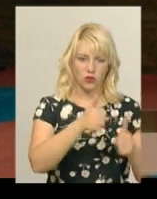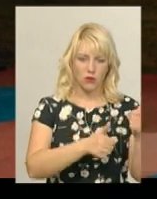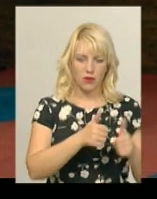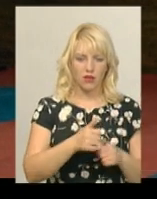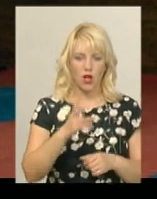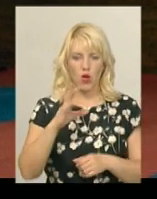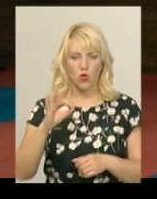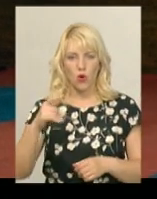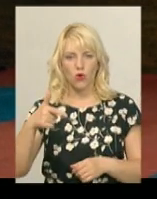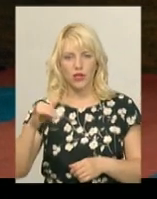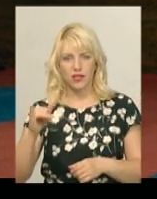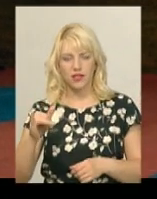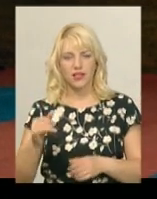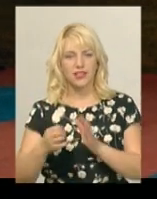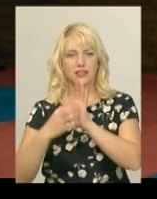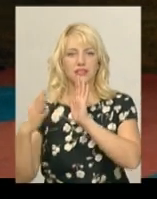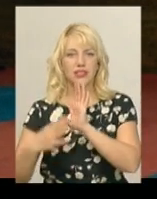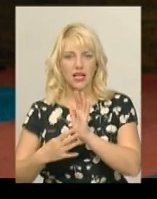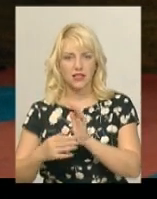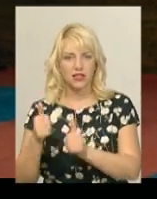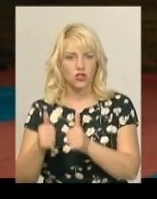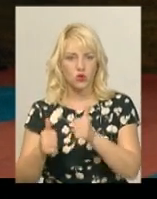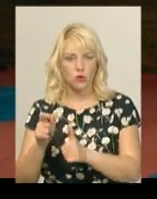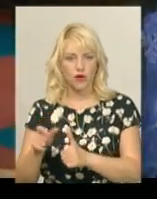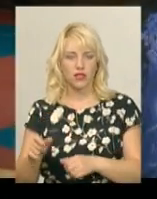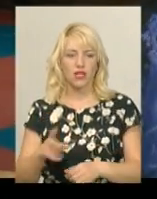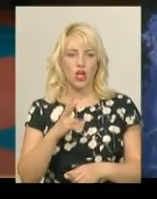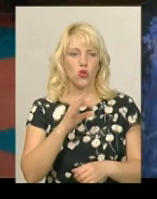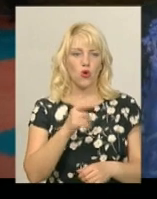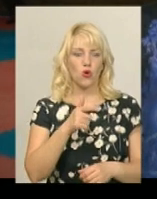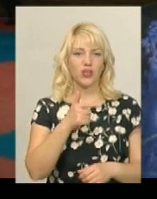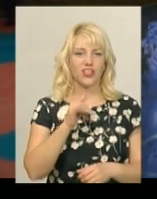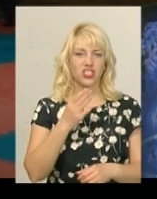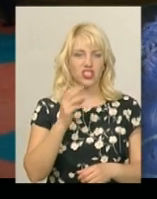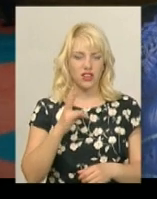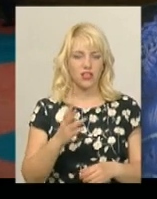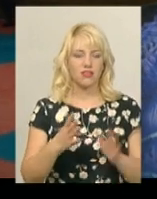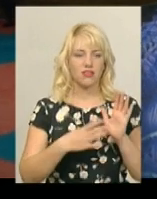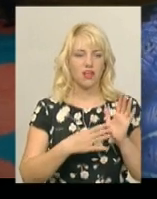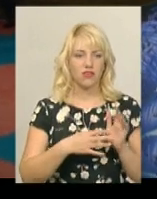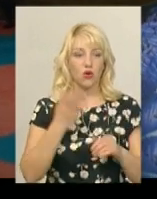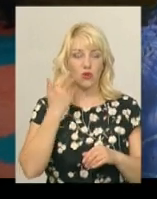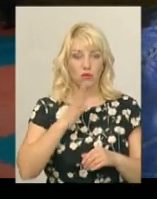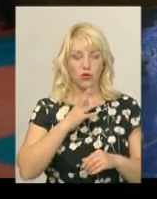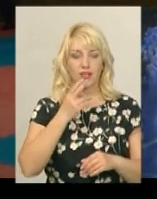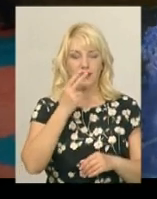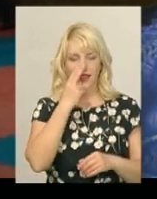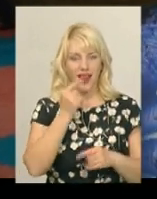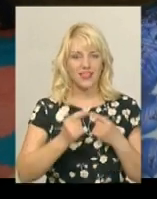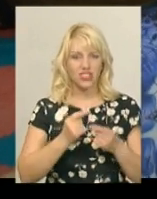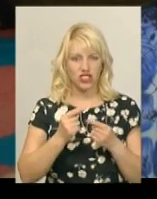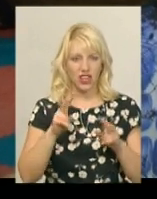«Традішн» було 9. Запам'яталось, коли я в «Традішн» був у фіналі.